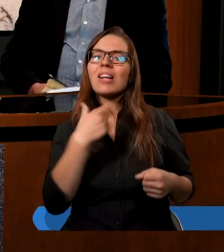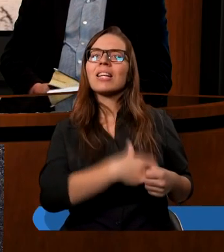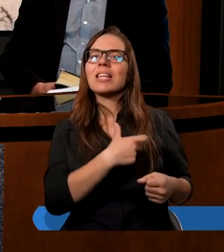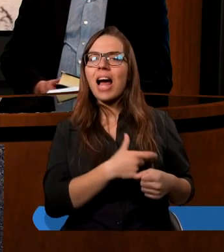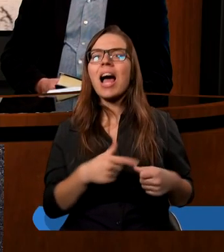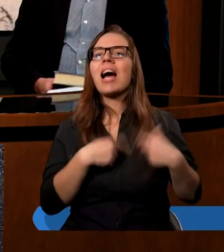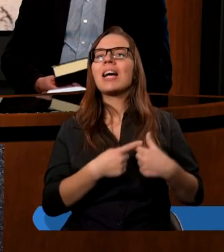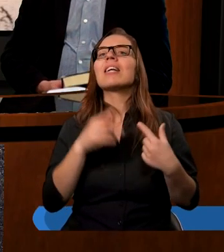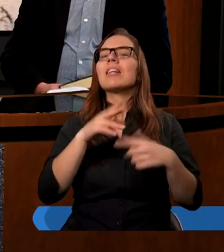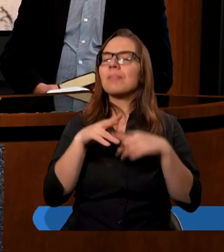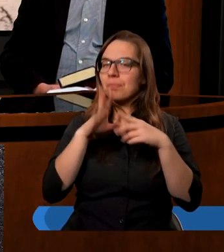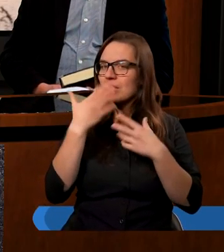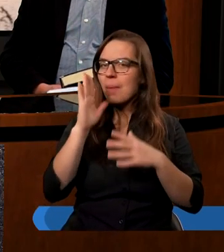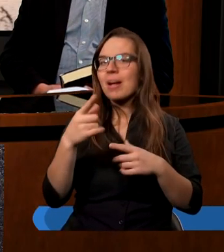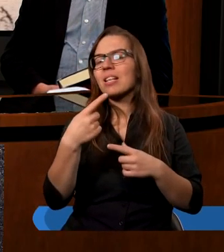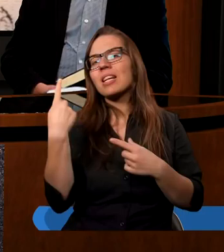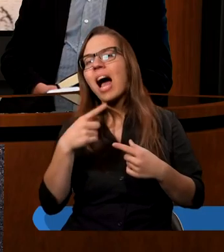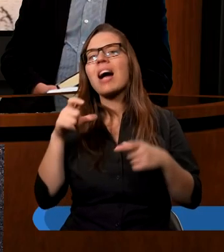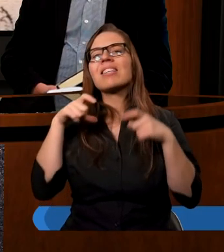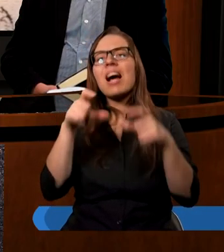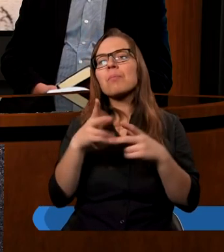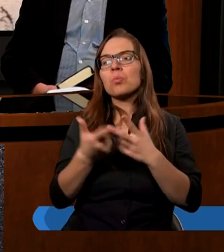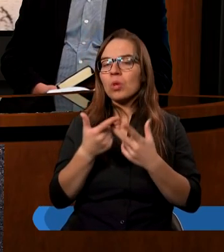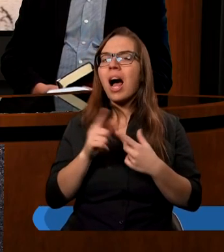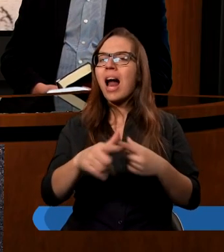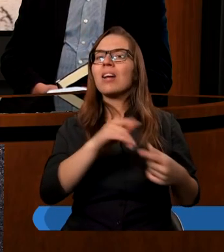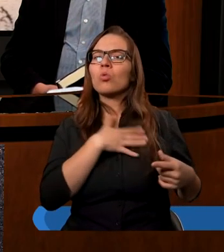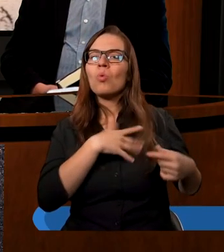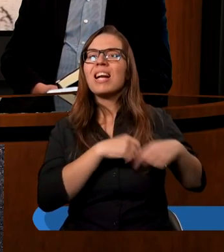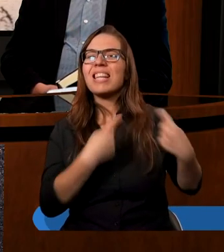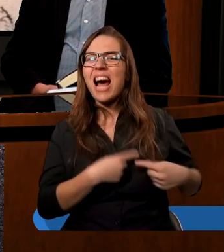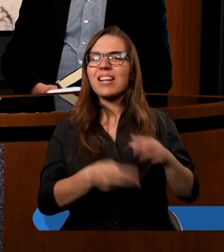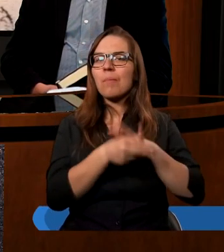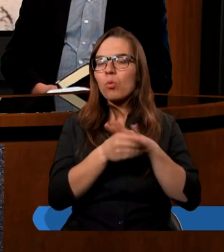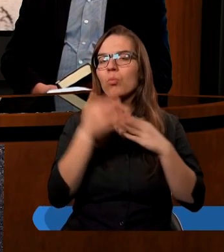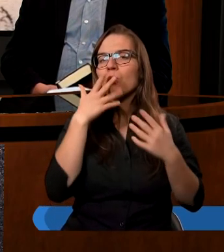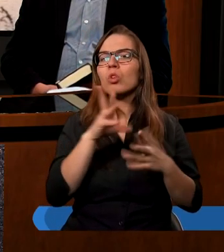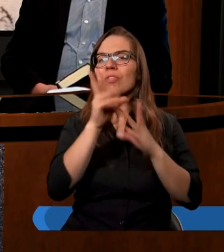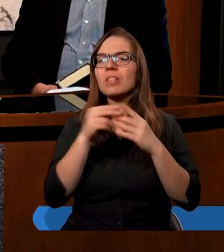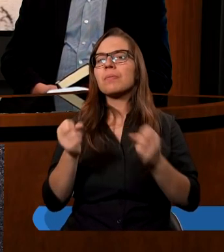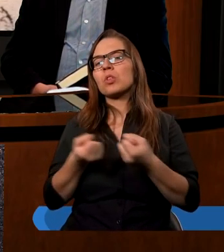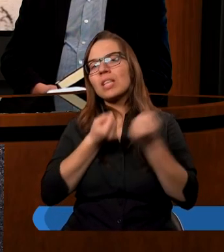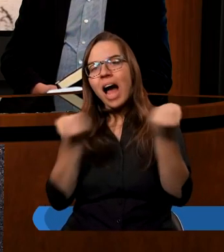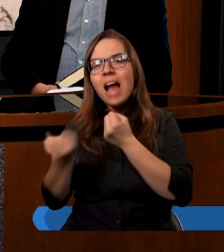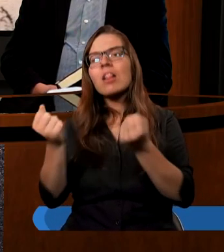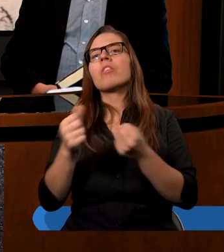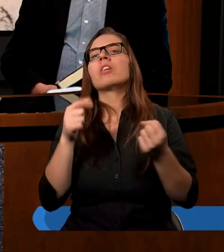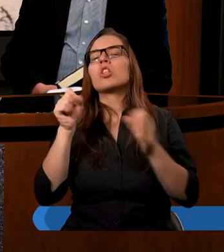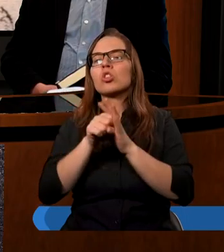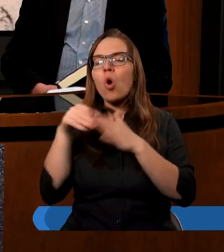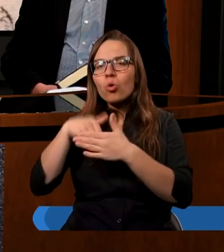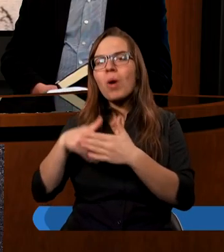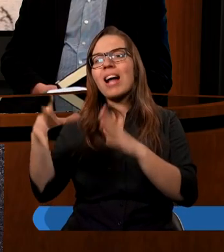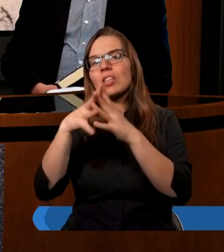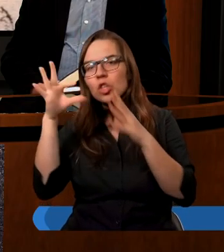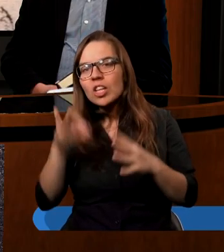Nie będzie to nakazem żadnym, tak jak tutaj w tym ostatnim tekście, który czytajmy, że wszyscy judejczycy zanieśli do składnic